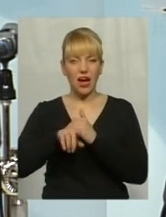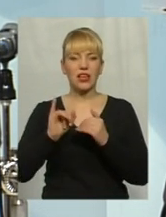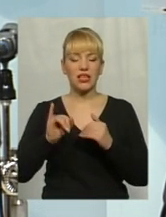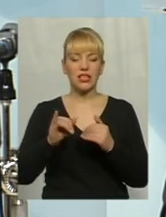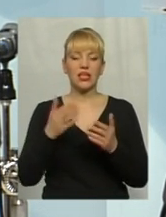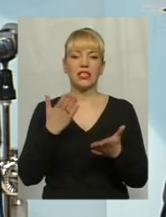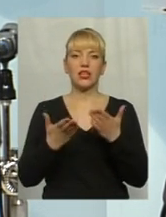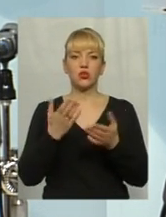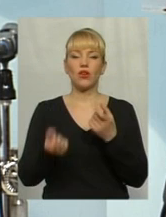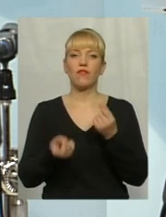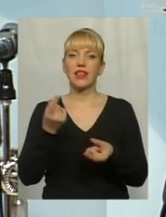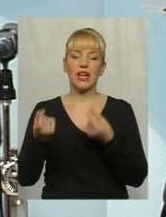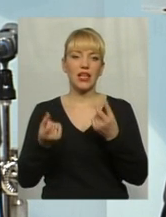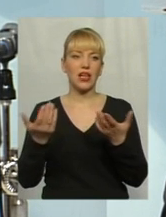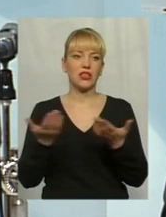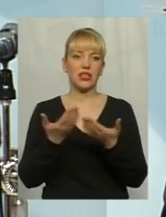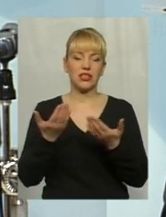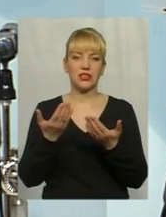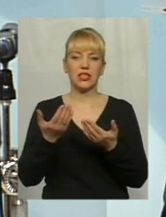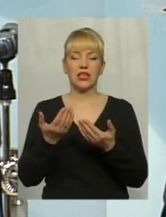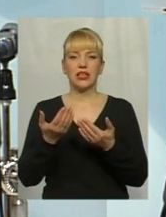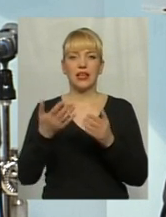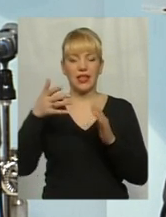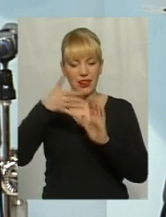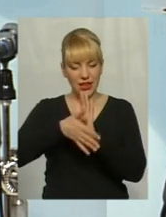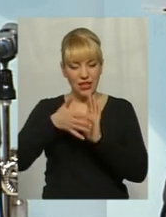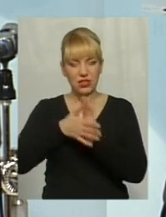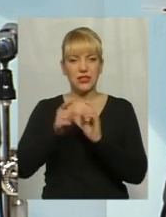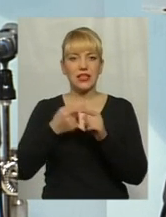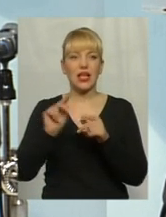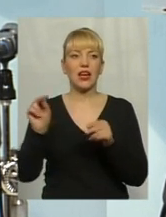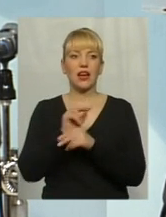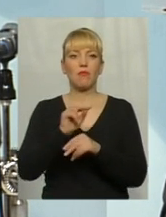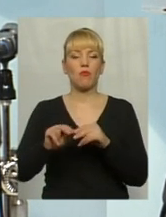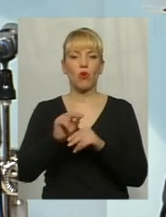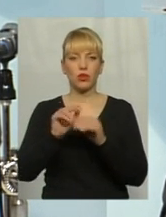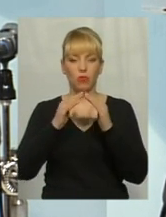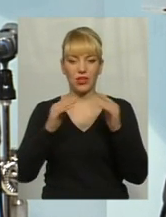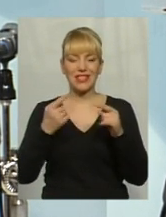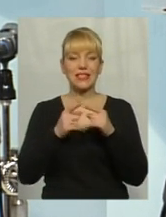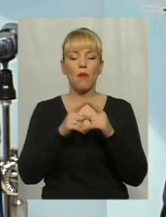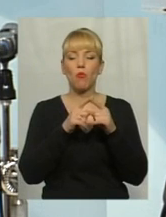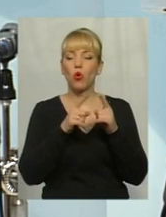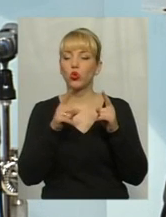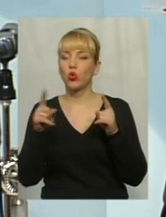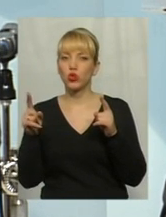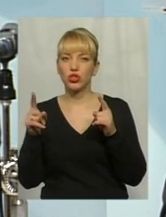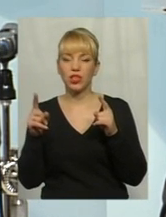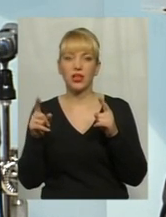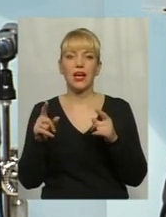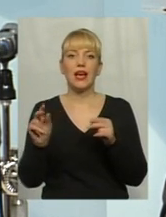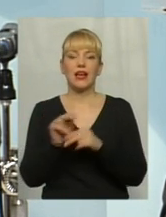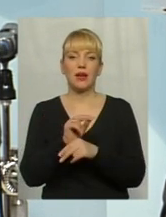міру того, як виникають течі, ремонт покрівель. Це поточний ремонт, хочу наголосити, капітального ремонту в тарифі немає.